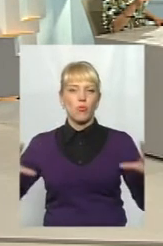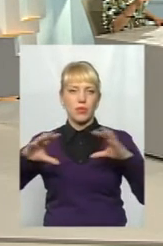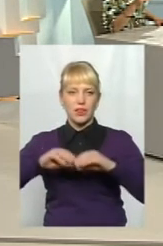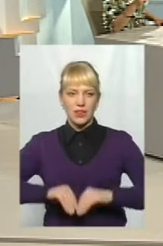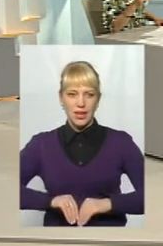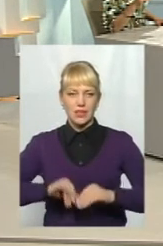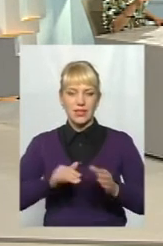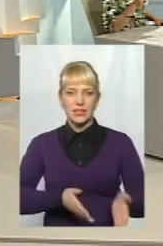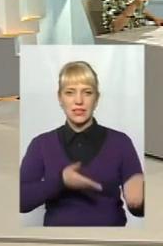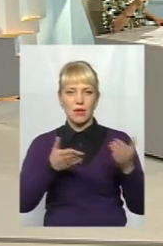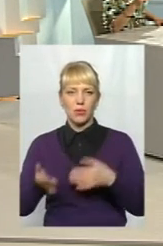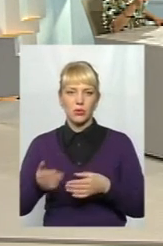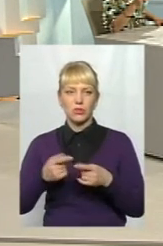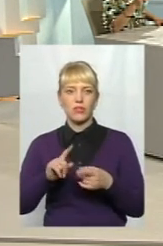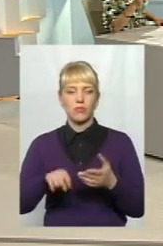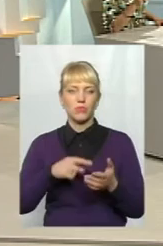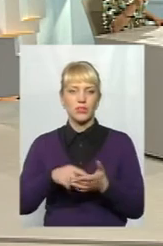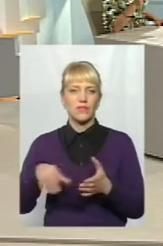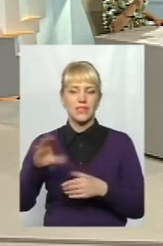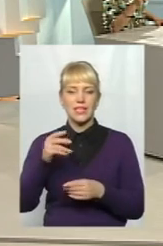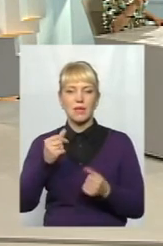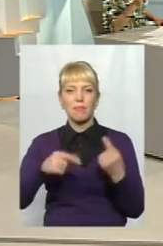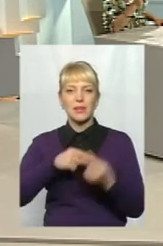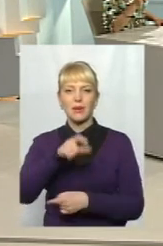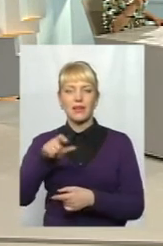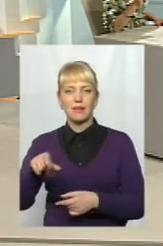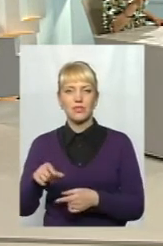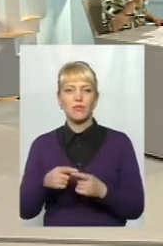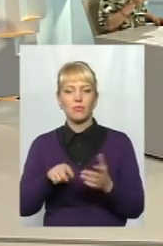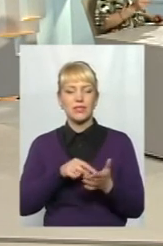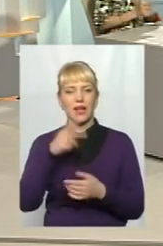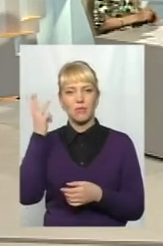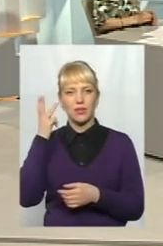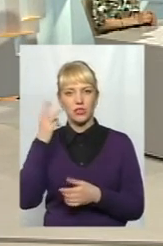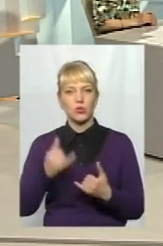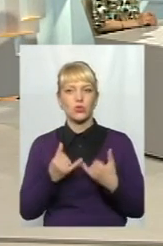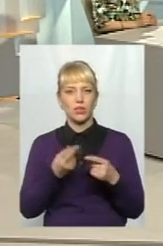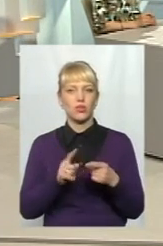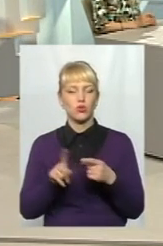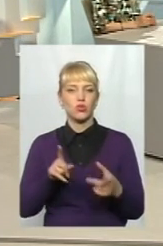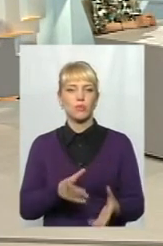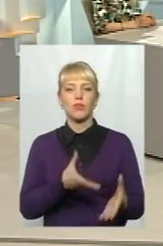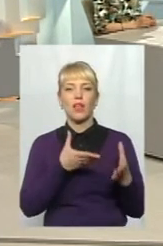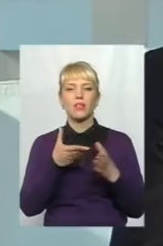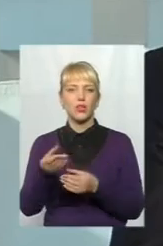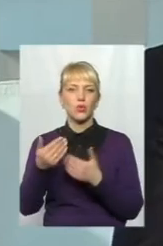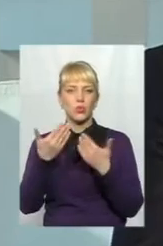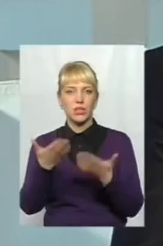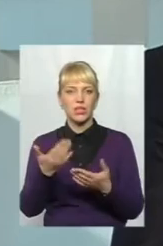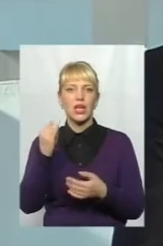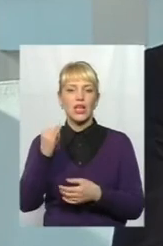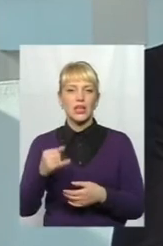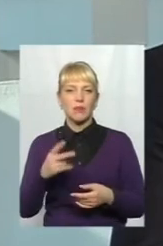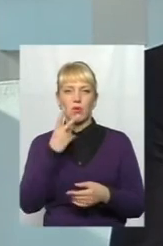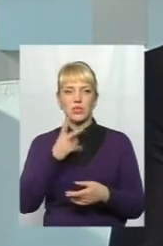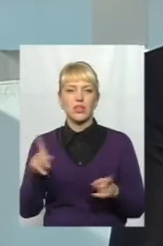і запросити в одно місце всіх підприємців, великих містах Хмельницького, для того, щоб їх надихнути і показати,